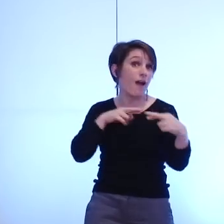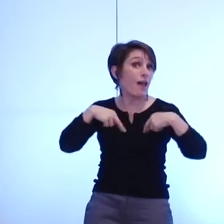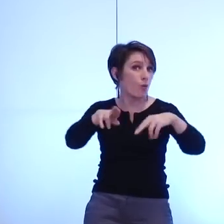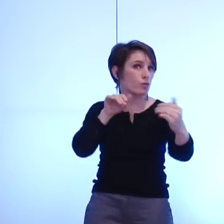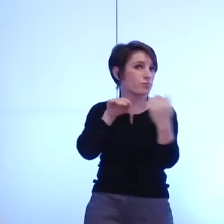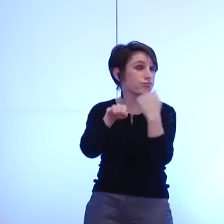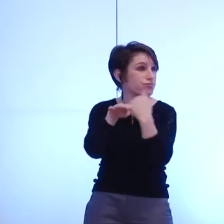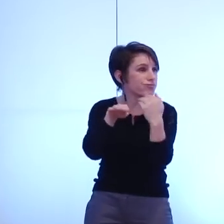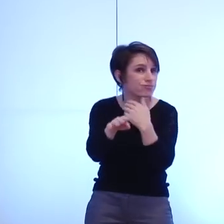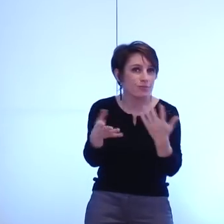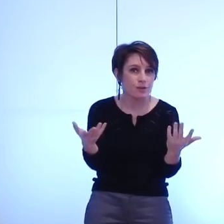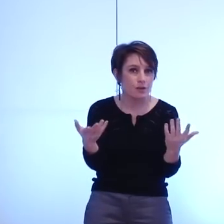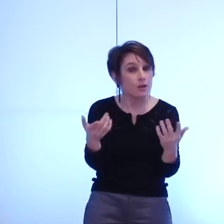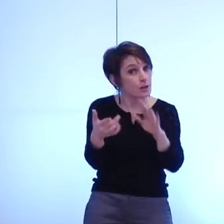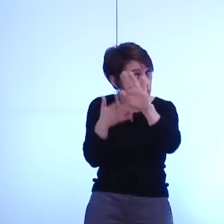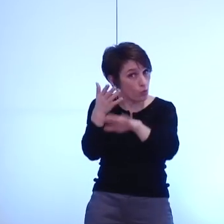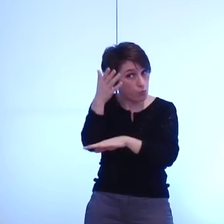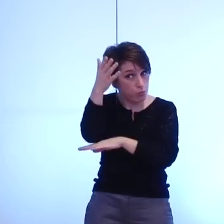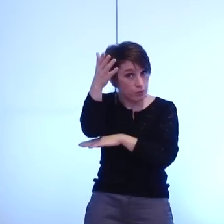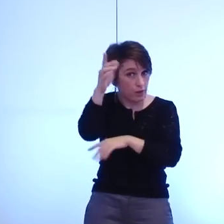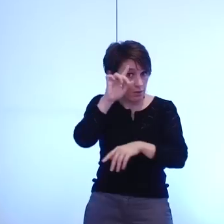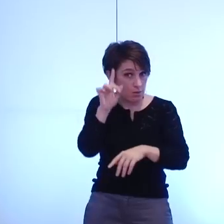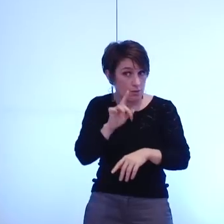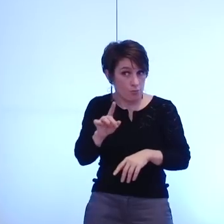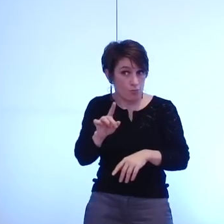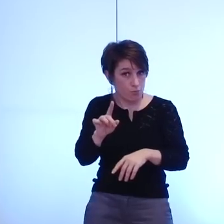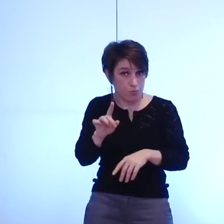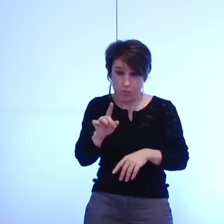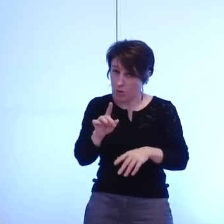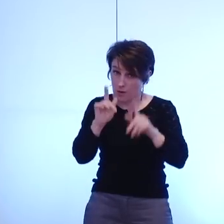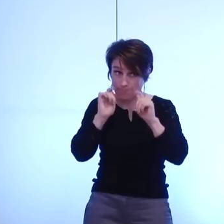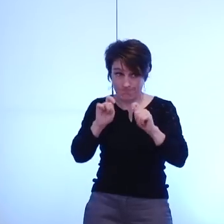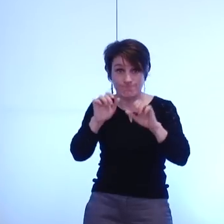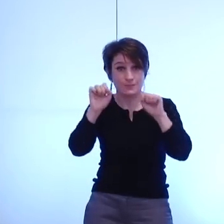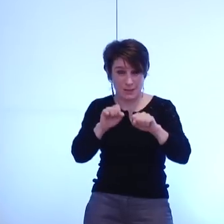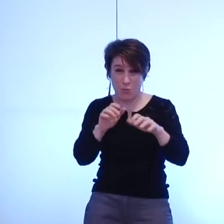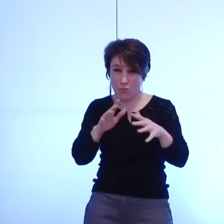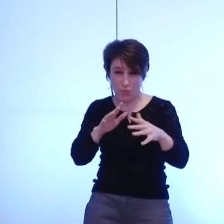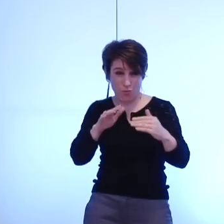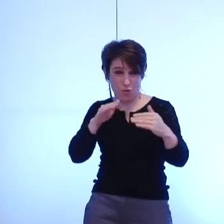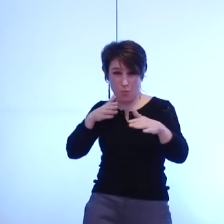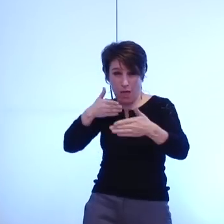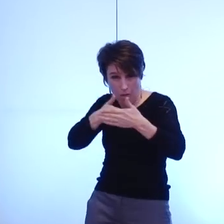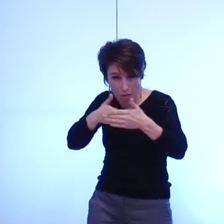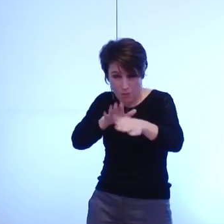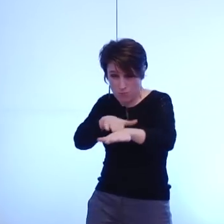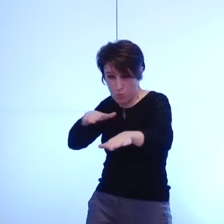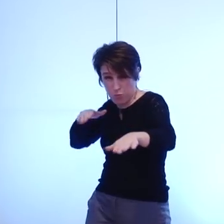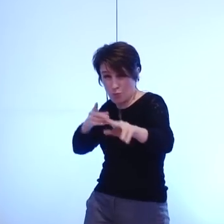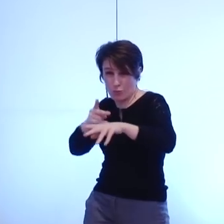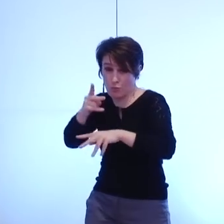vraiment devenir une difficulté majeure dans le cadre du développement du territoire